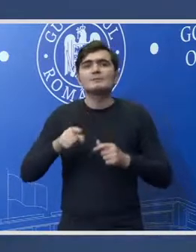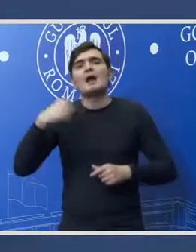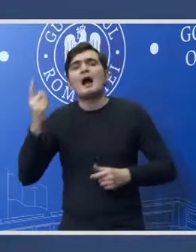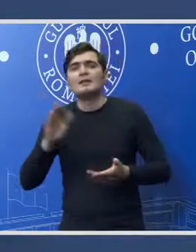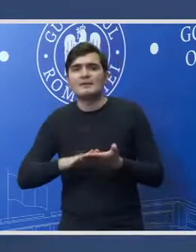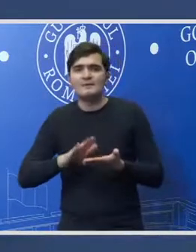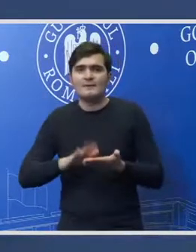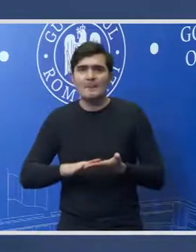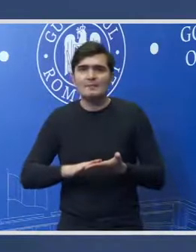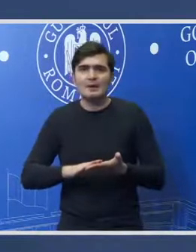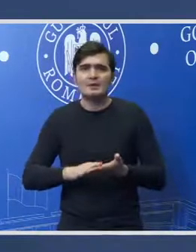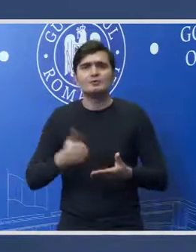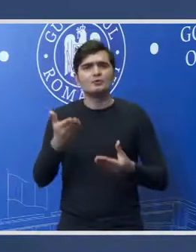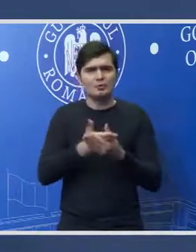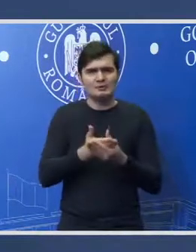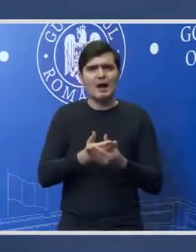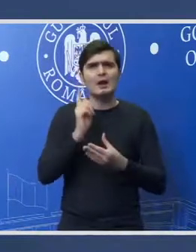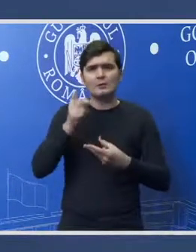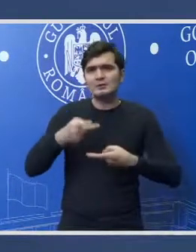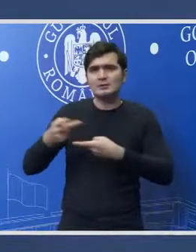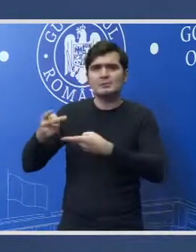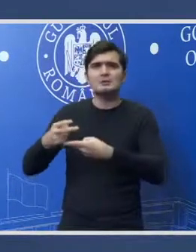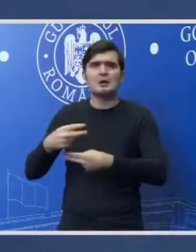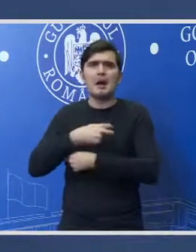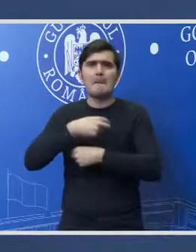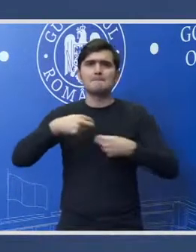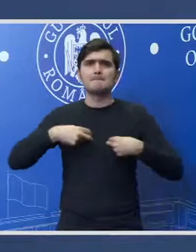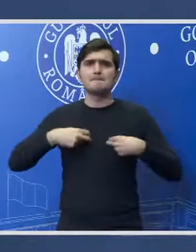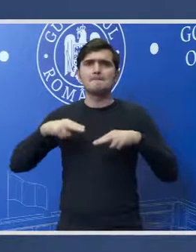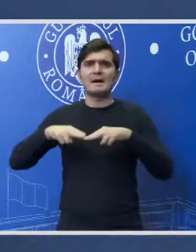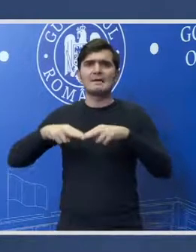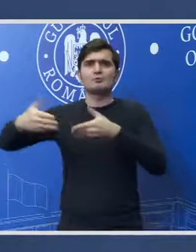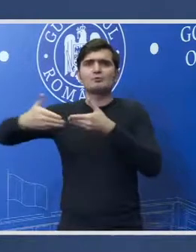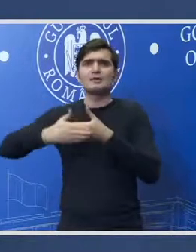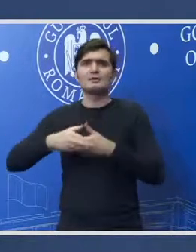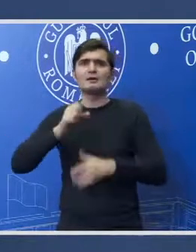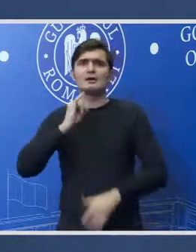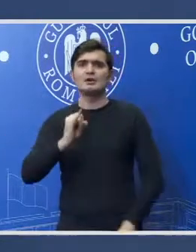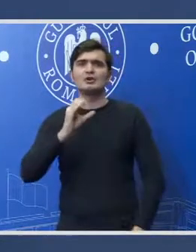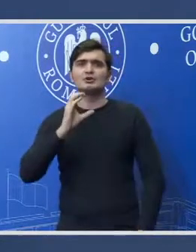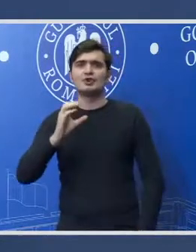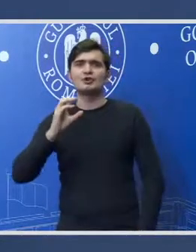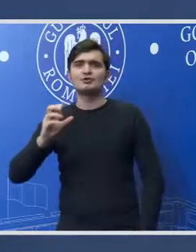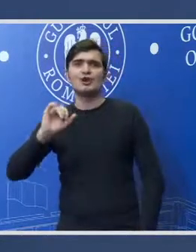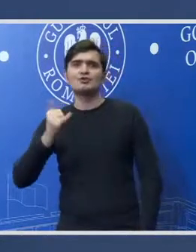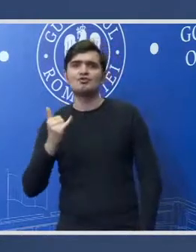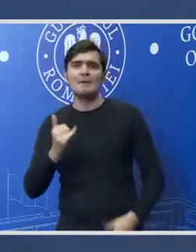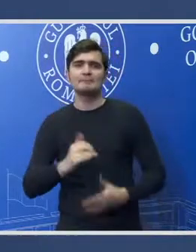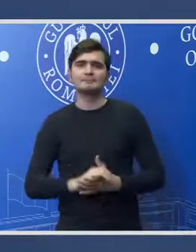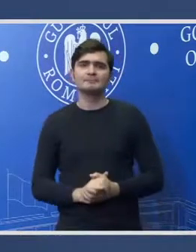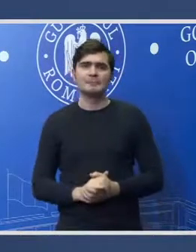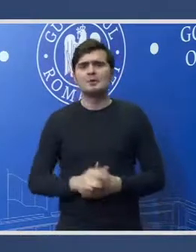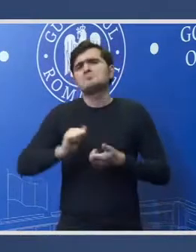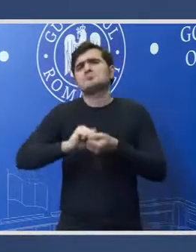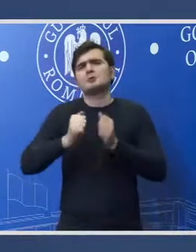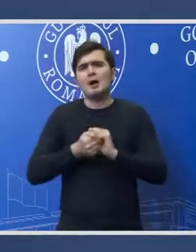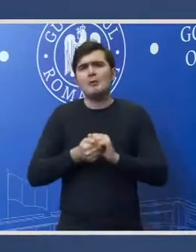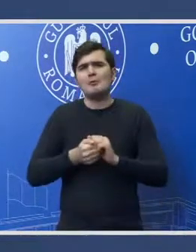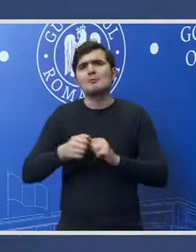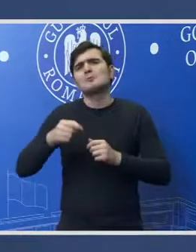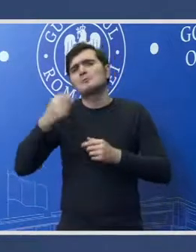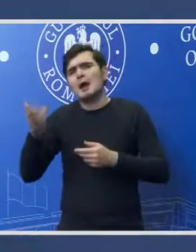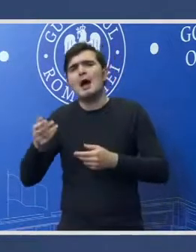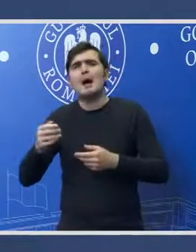fapte dosarele vor fi trimise la parchetul de pe lângă în alta curte de casăție și justiție sau la